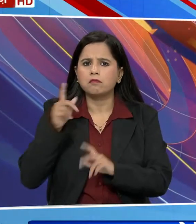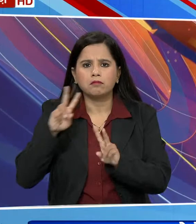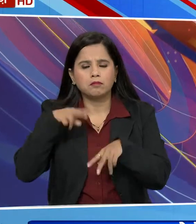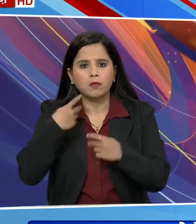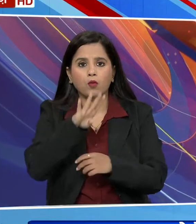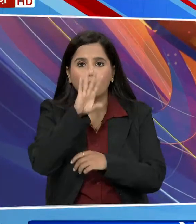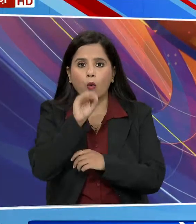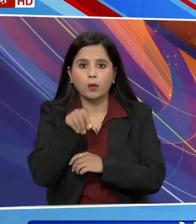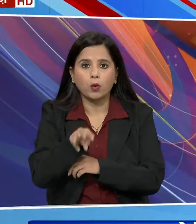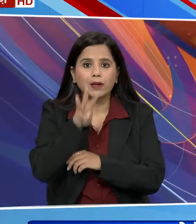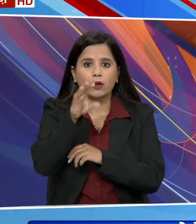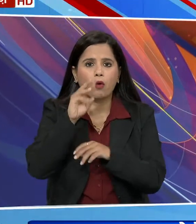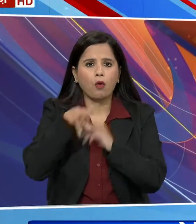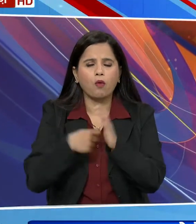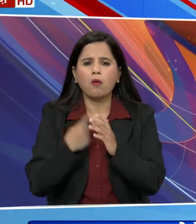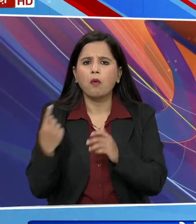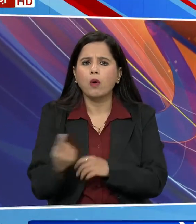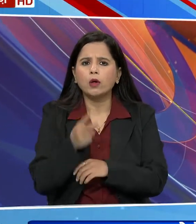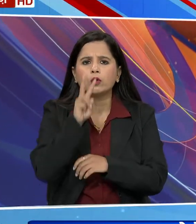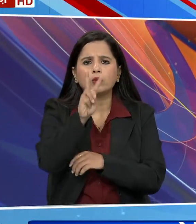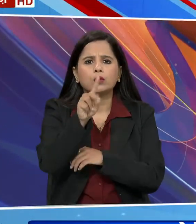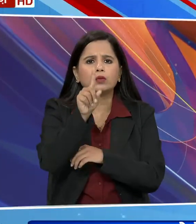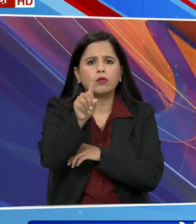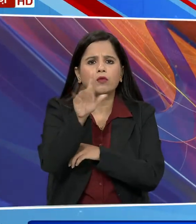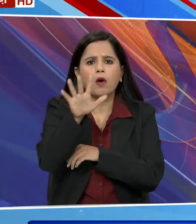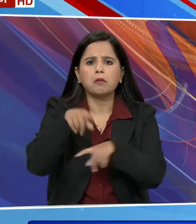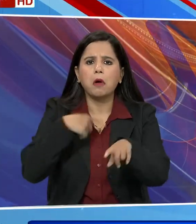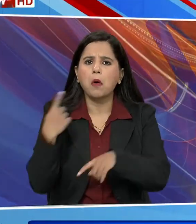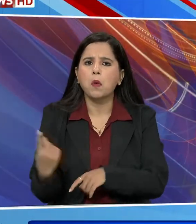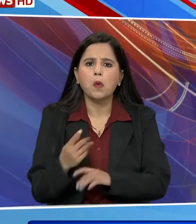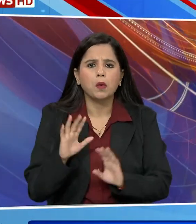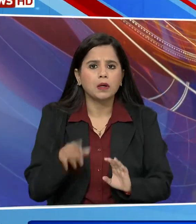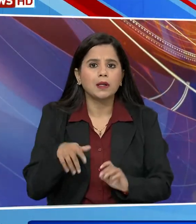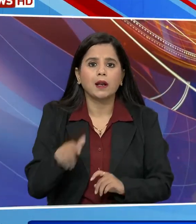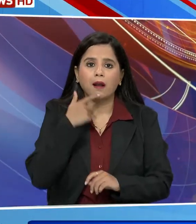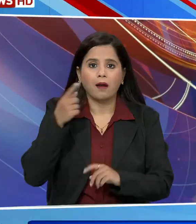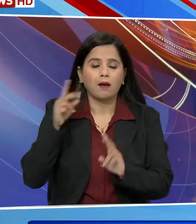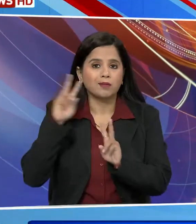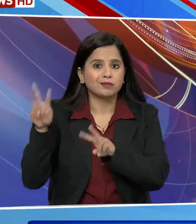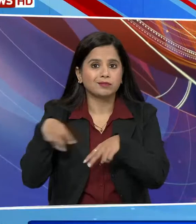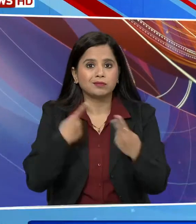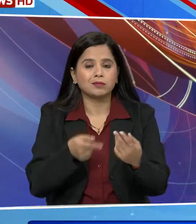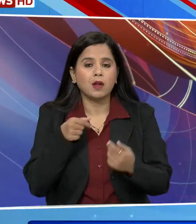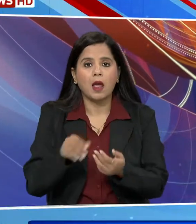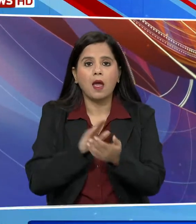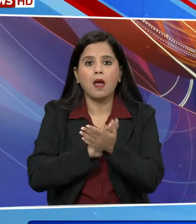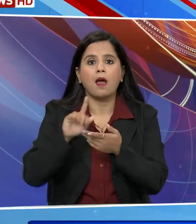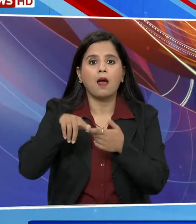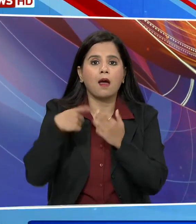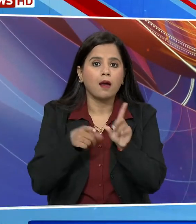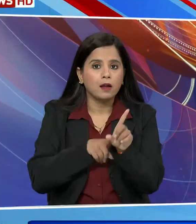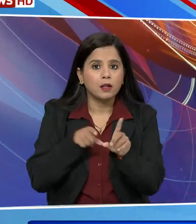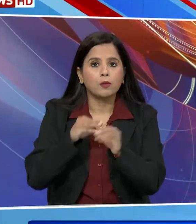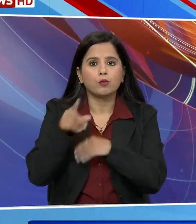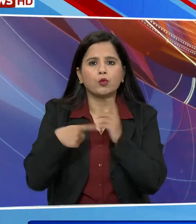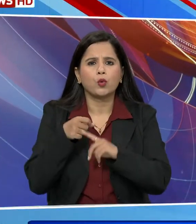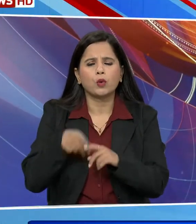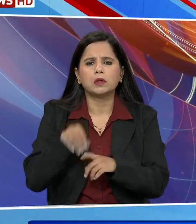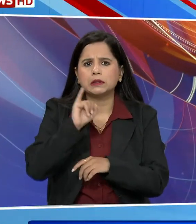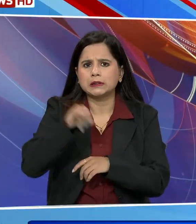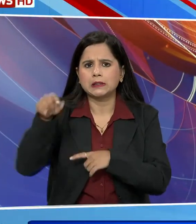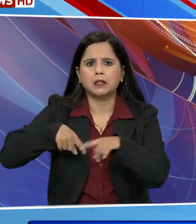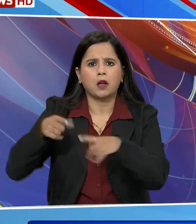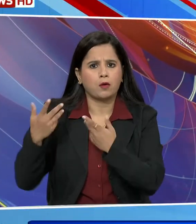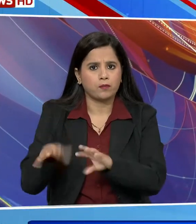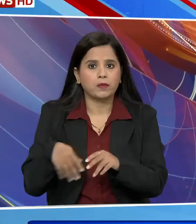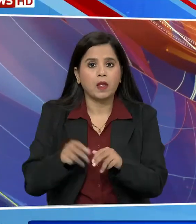चारेश शमलव तीन ओवर में 250 रन बना पाई इंगलिंड की ओर से हारी ब्रूक ने सरभाद 66 रिन